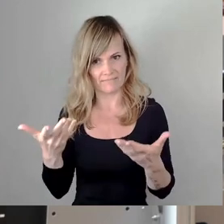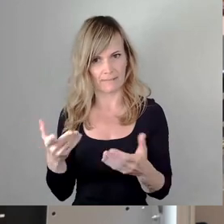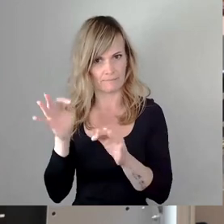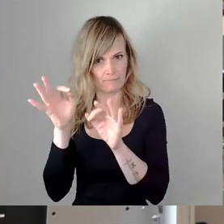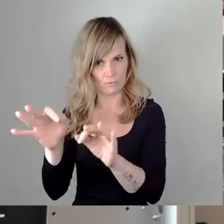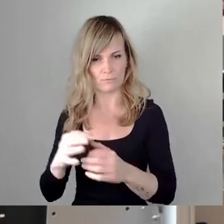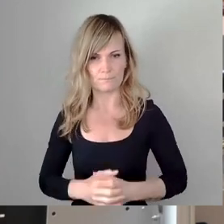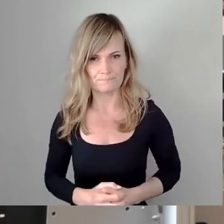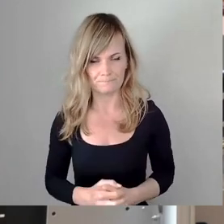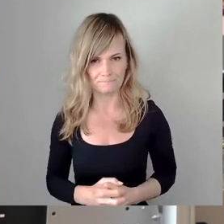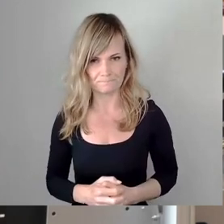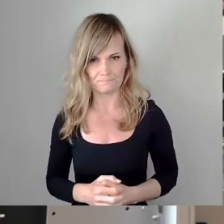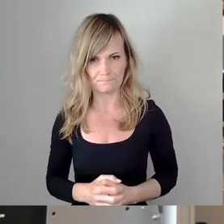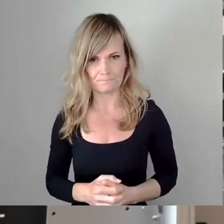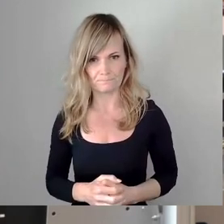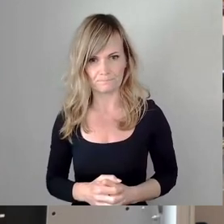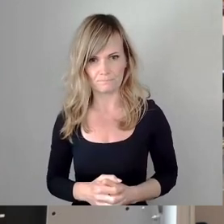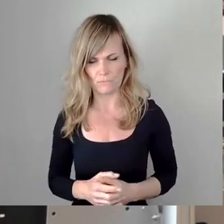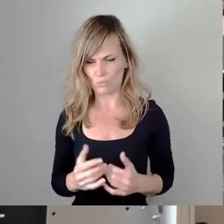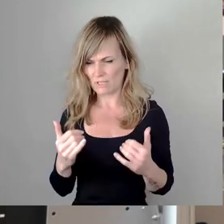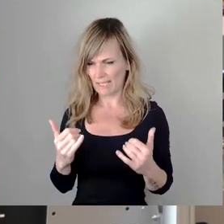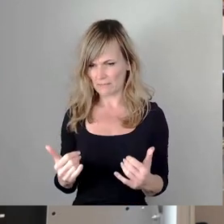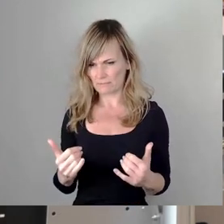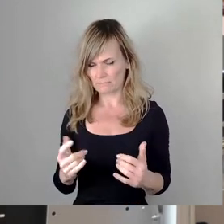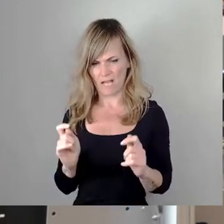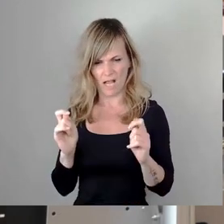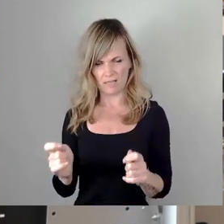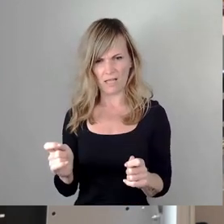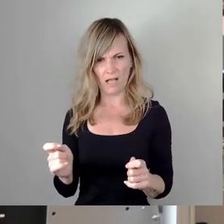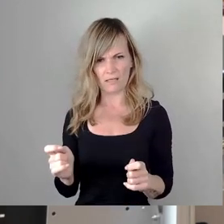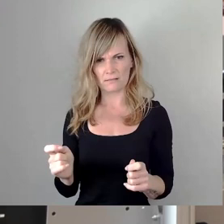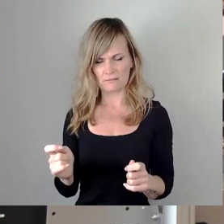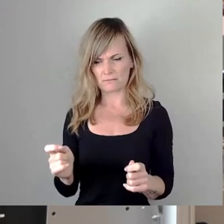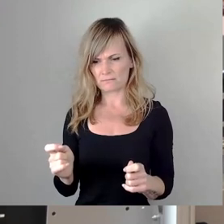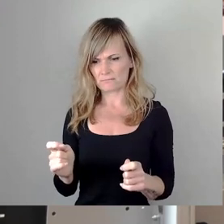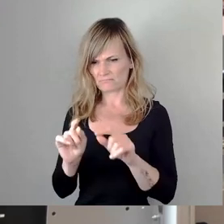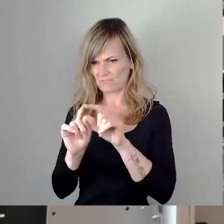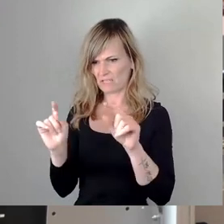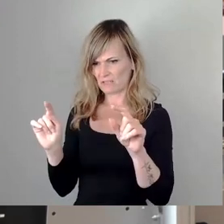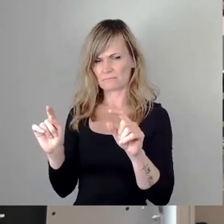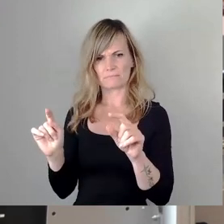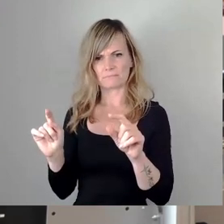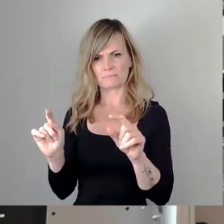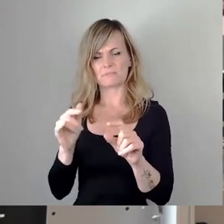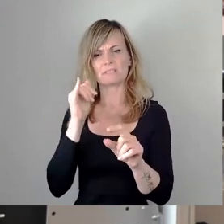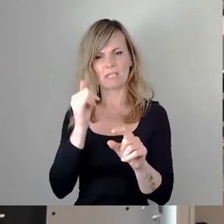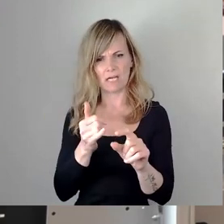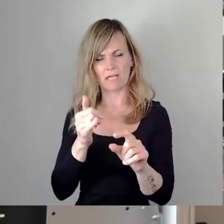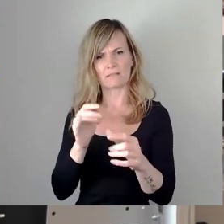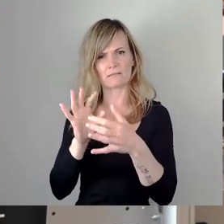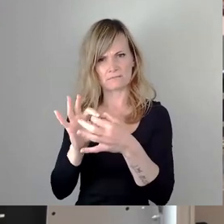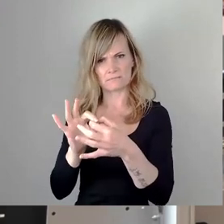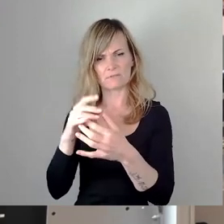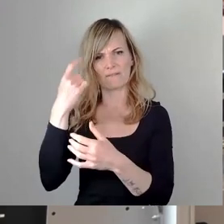ein Antrag vorgelegt, der überschrieben ist mit Ja zu den Filmnächten. Das